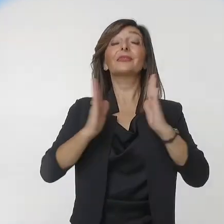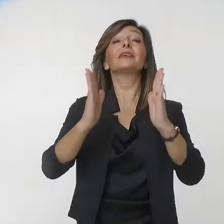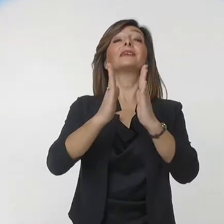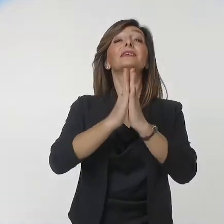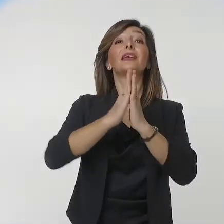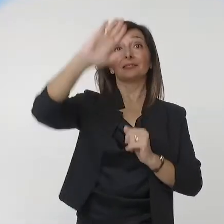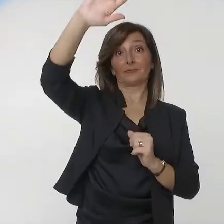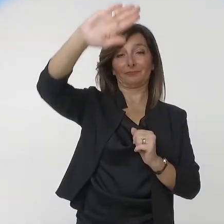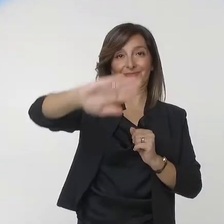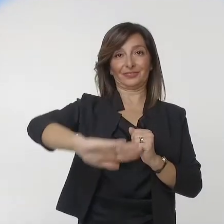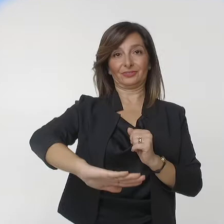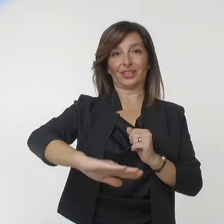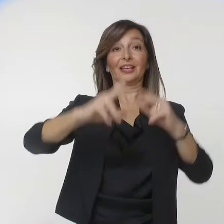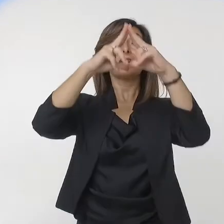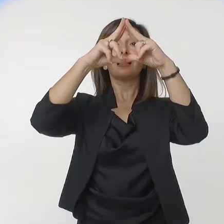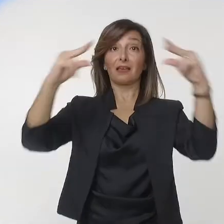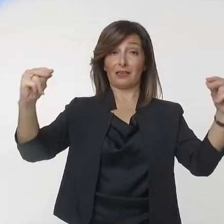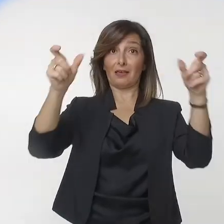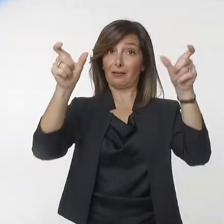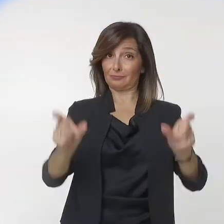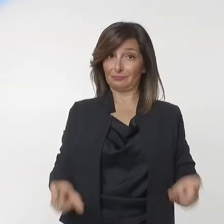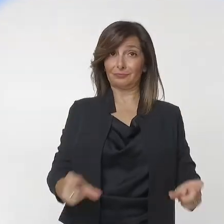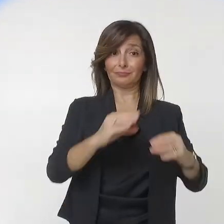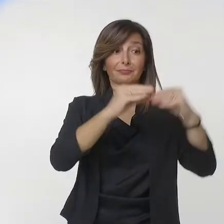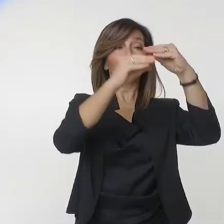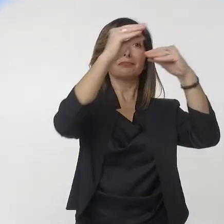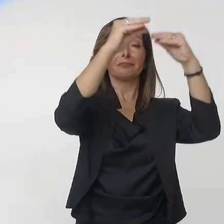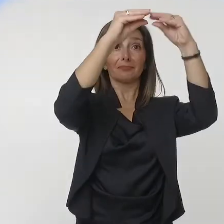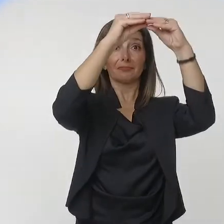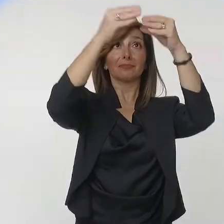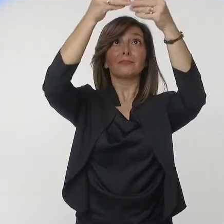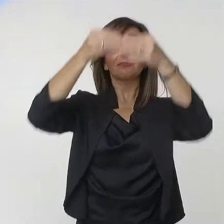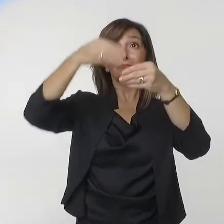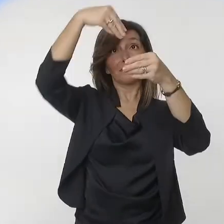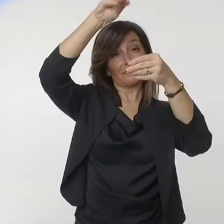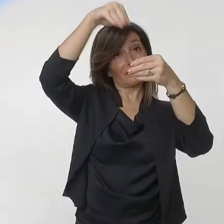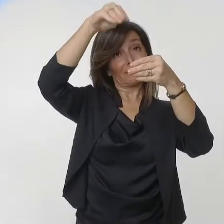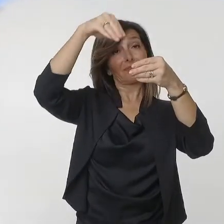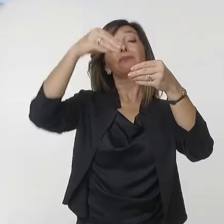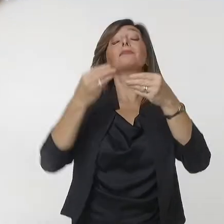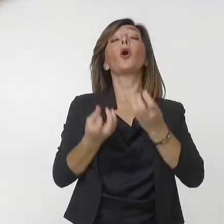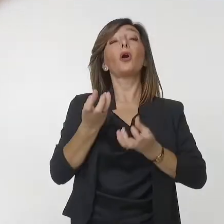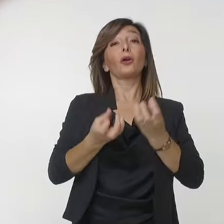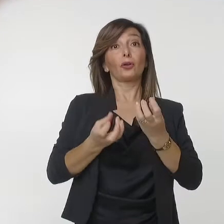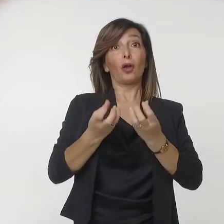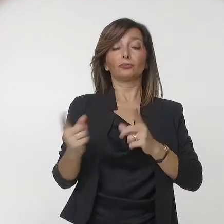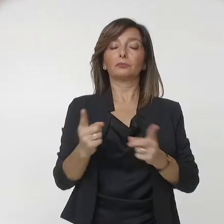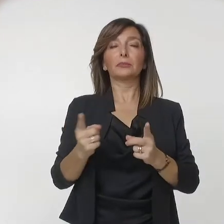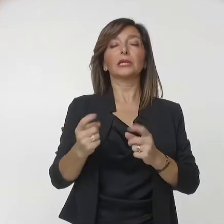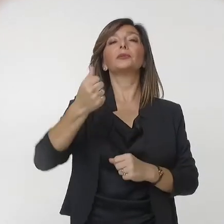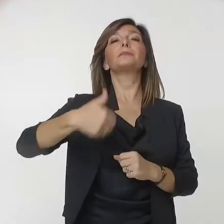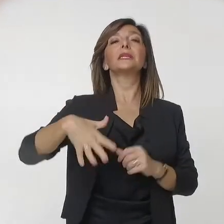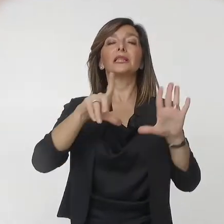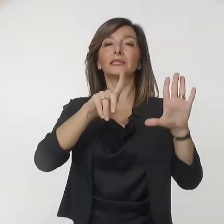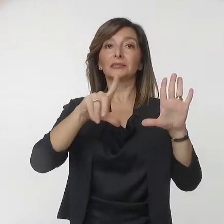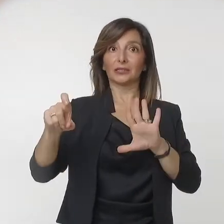Il campanile a vela, al culmine di una bella mostra settecentesca in cotto con timpano e paraste riveste